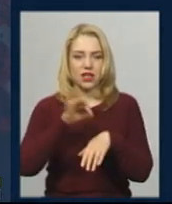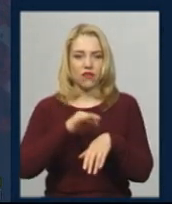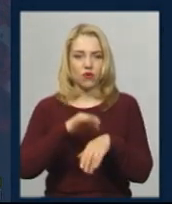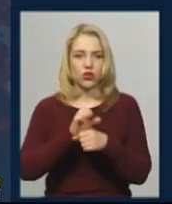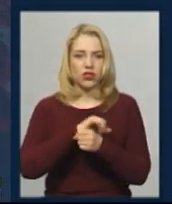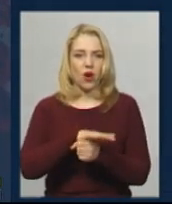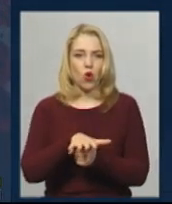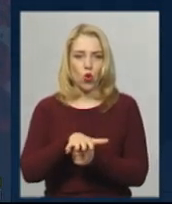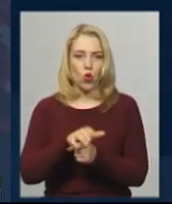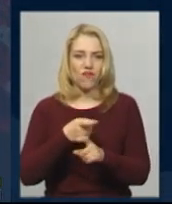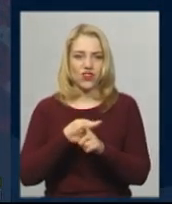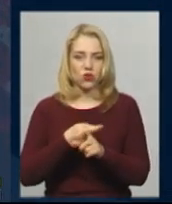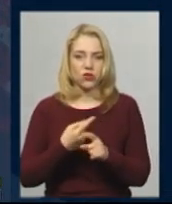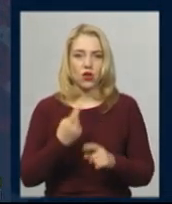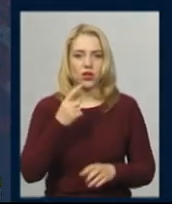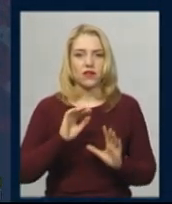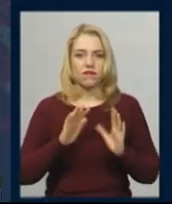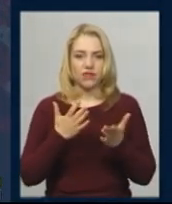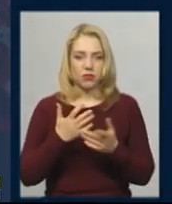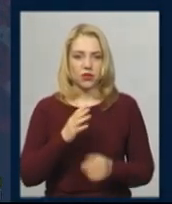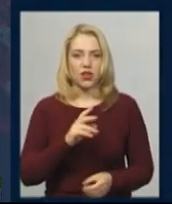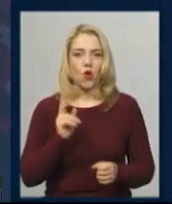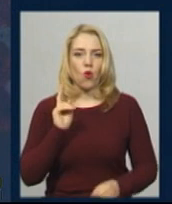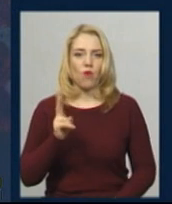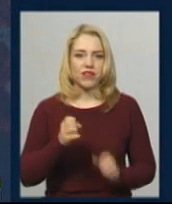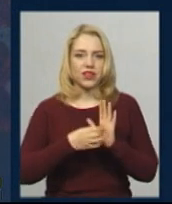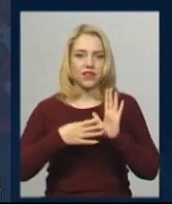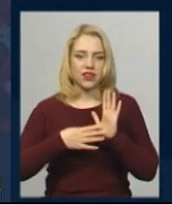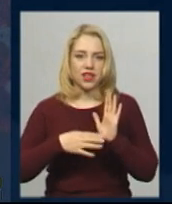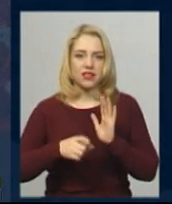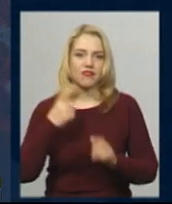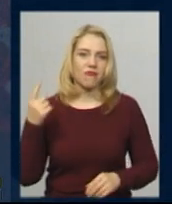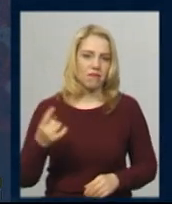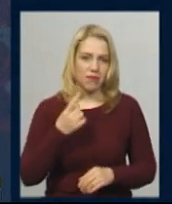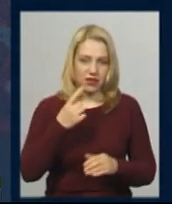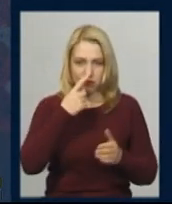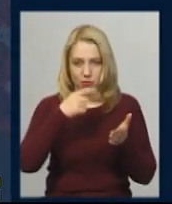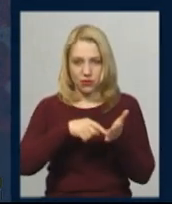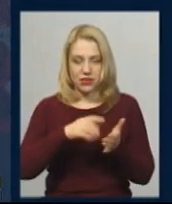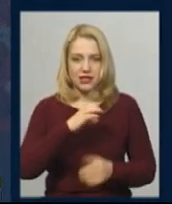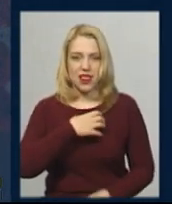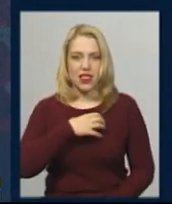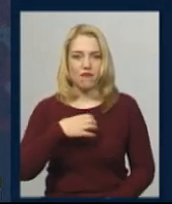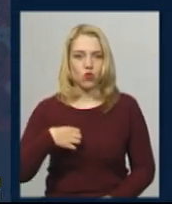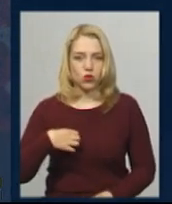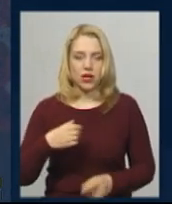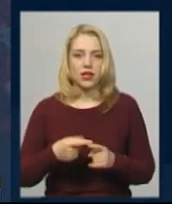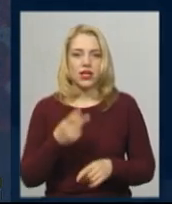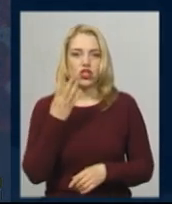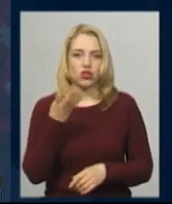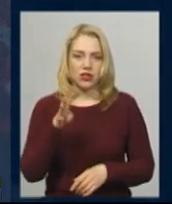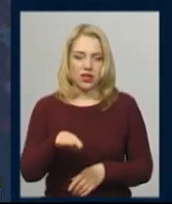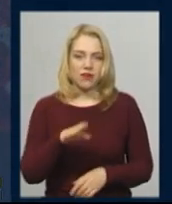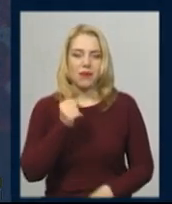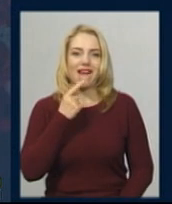інфекцію. Один випадок COVID-19 вперше діагностували у Славуті. Ще 4 випадки у Красилівському районі.